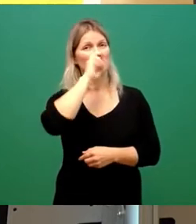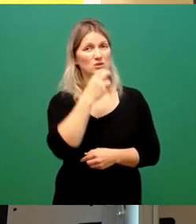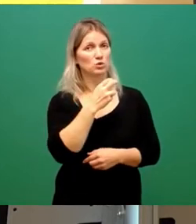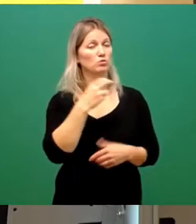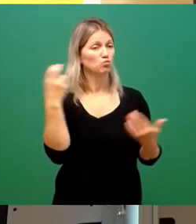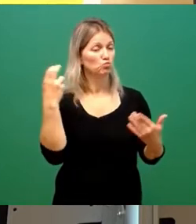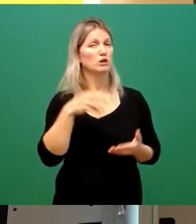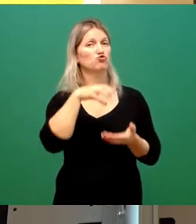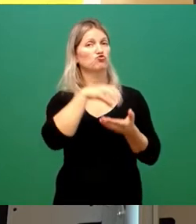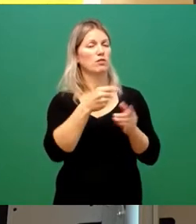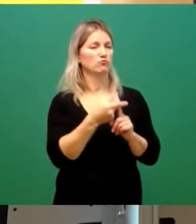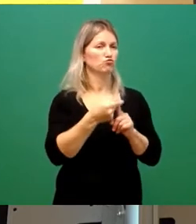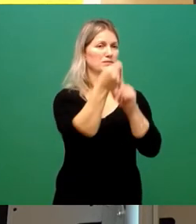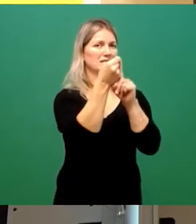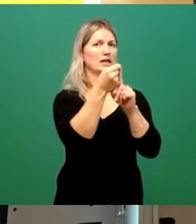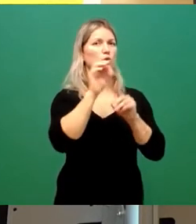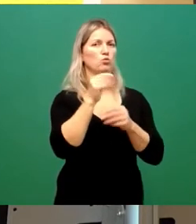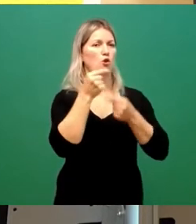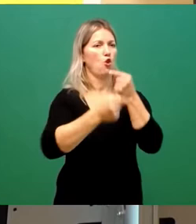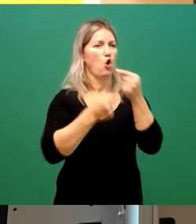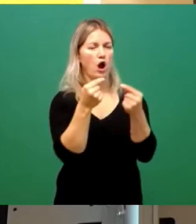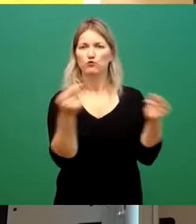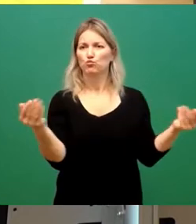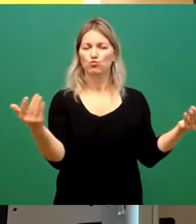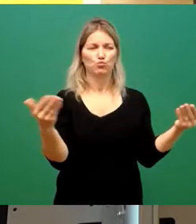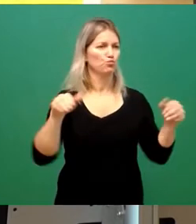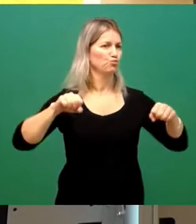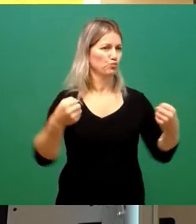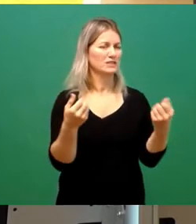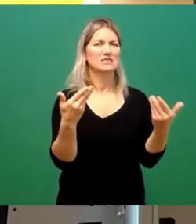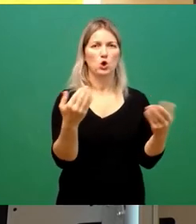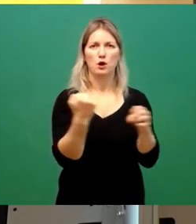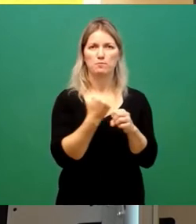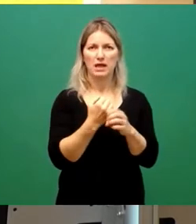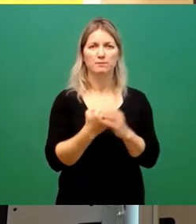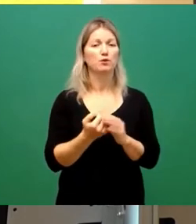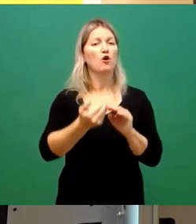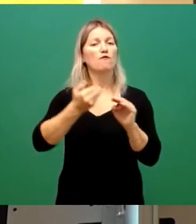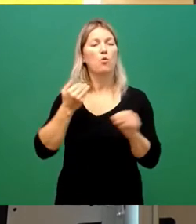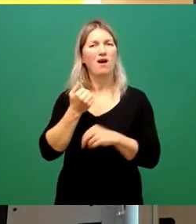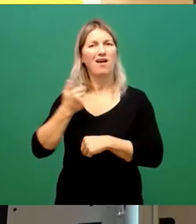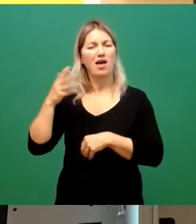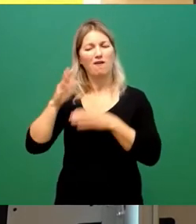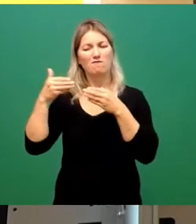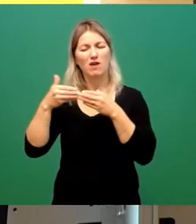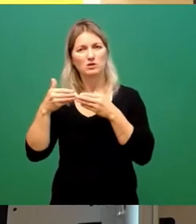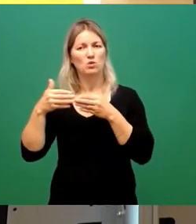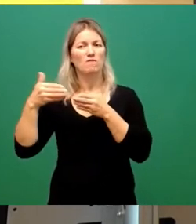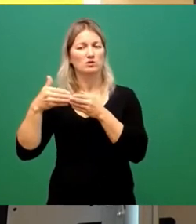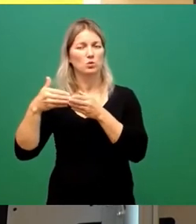herzustellen. Und im Vorfeld haben verschiedene Fraktionen miteinander Verhandlungen geführt und haben miteinander